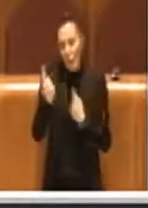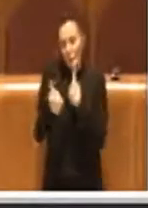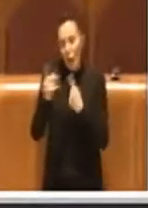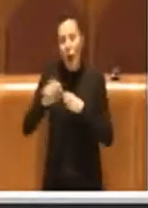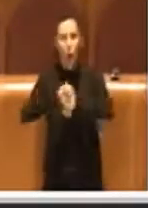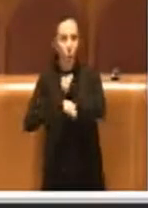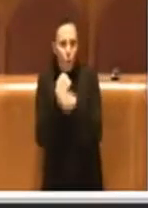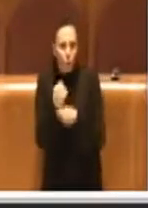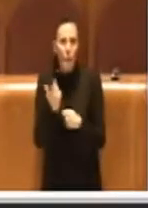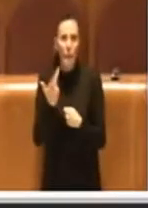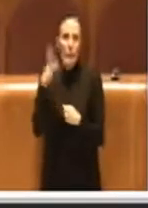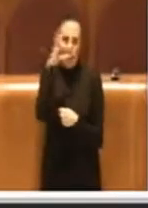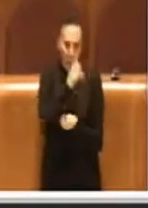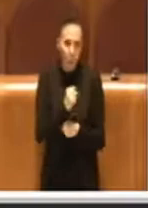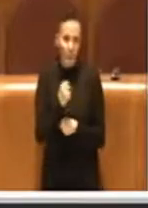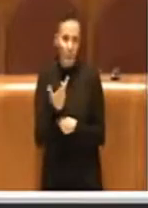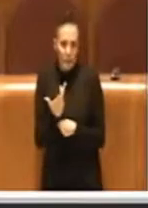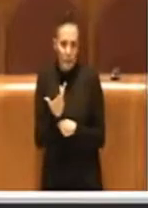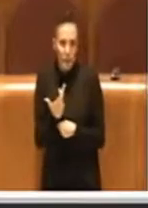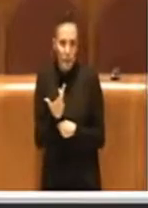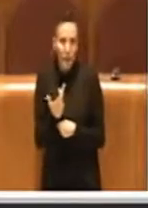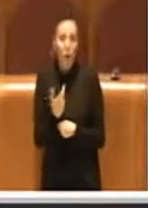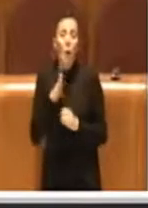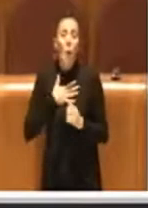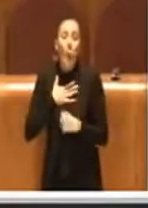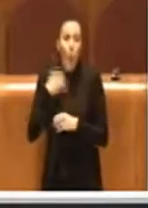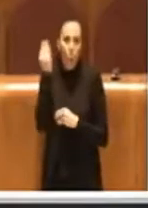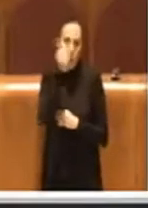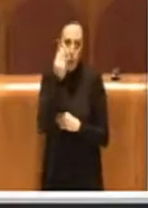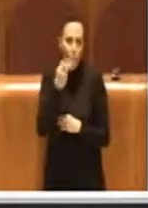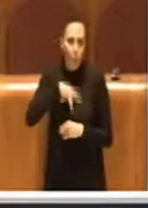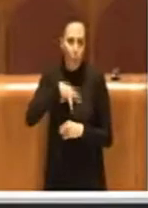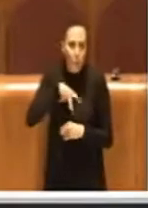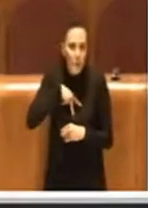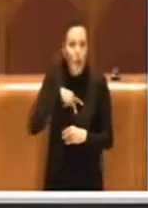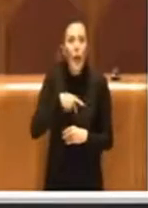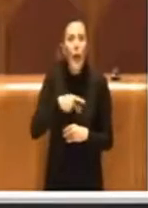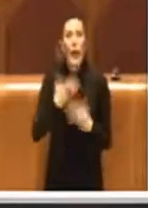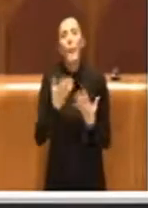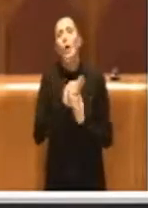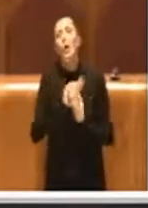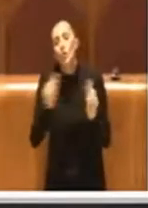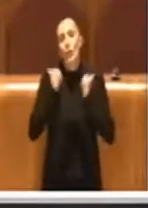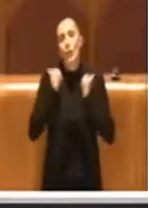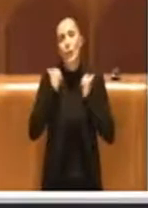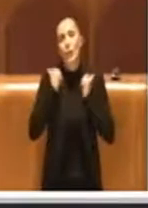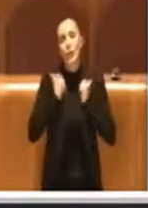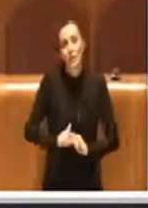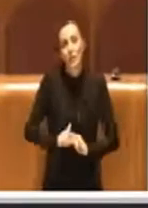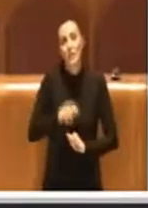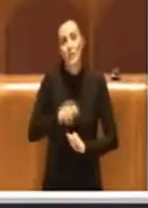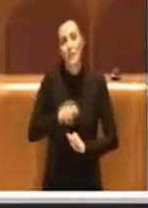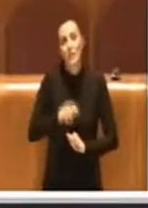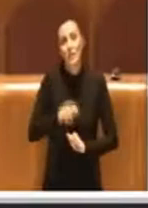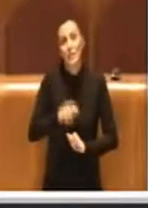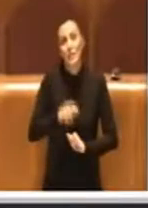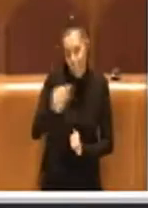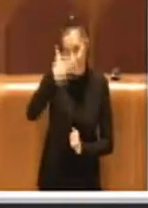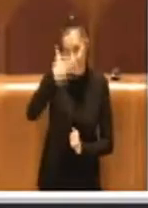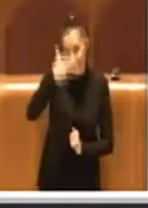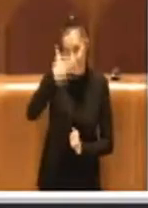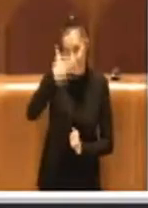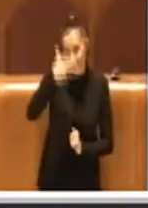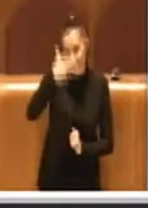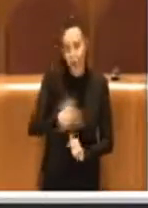'opposizione. Questa è la mia opposizione personale, però è giusto che i cittadini si ricordino e sappiano cosa